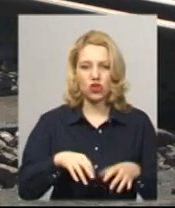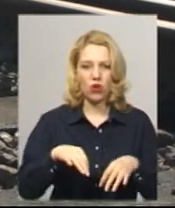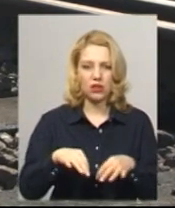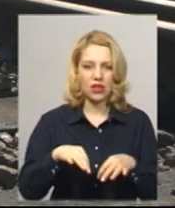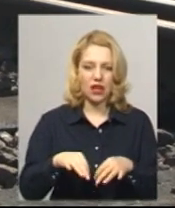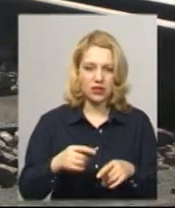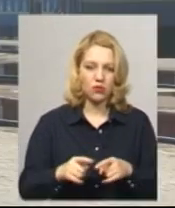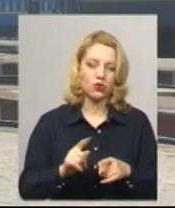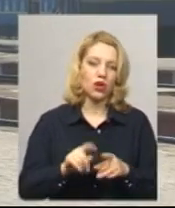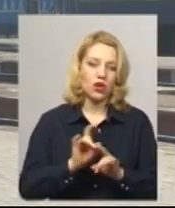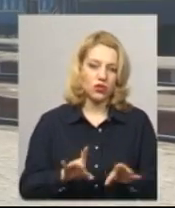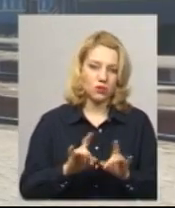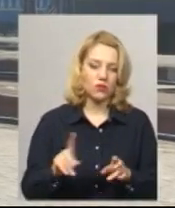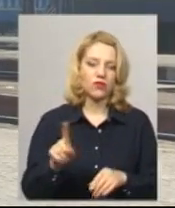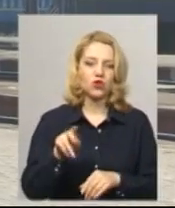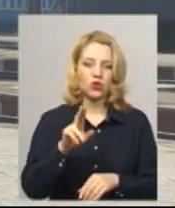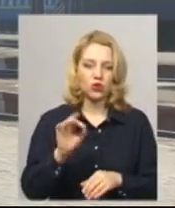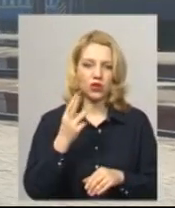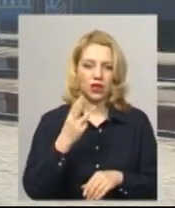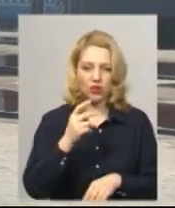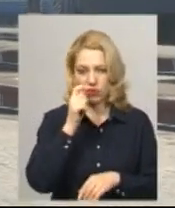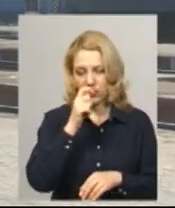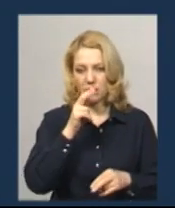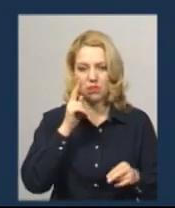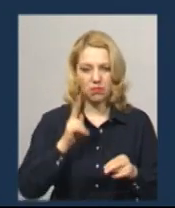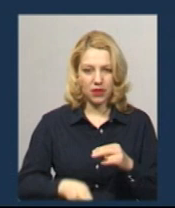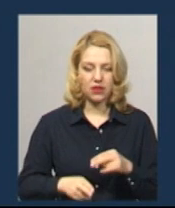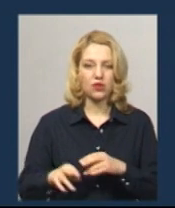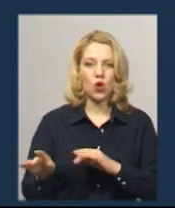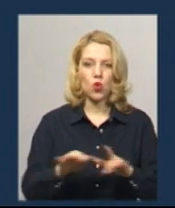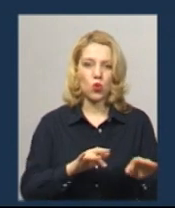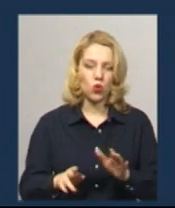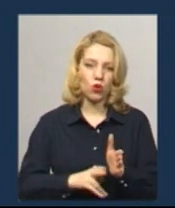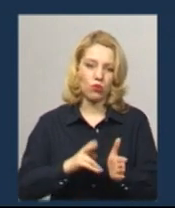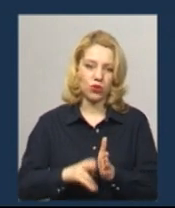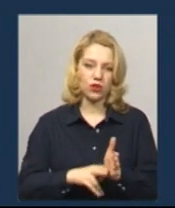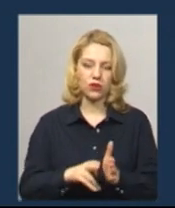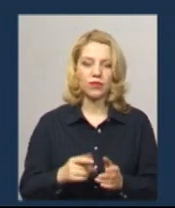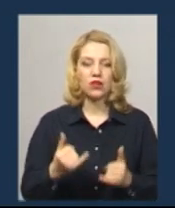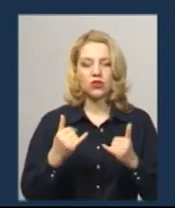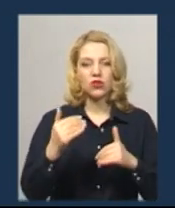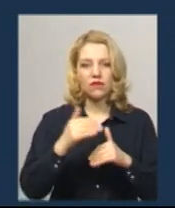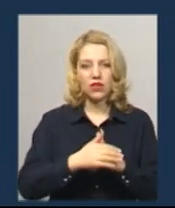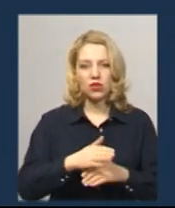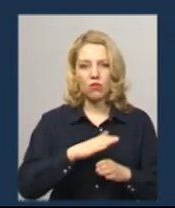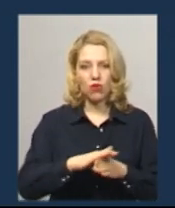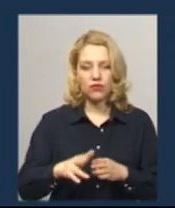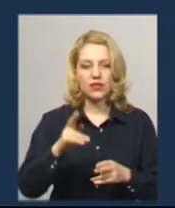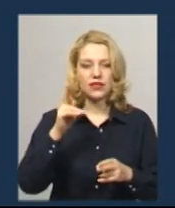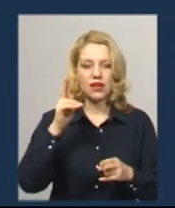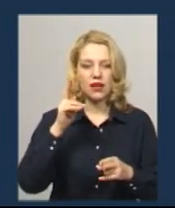Бондар суспільному сказав, що до 3 квітня припинять рух потягів. Починаючи від сьогодні, повністю пропинене сполучення